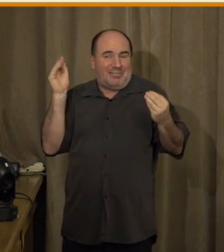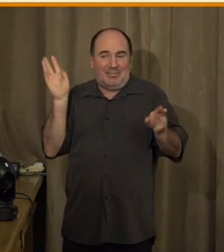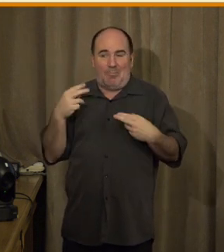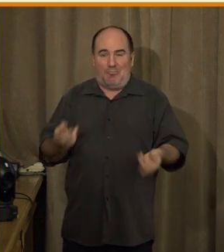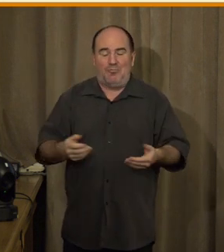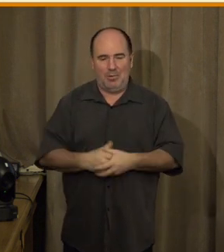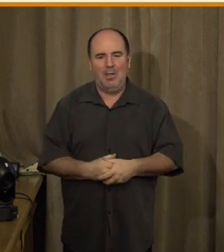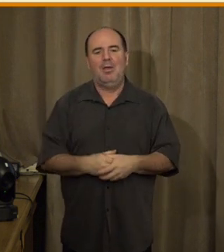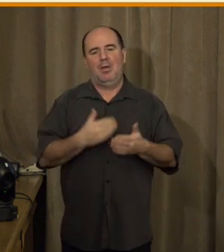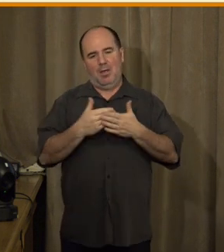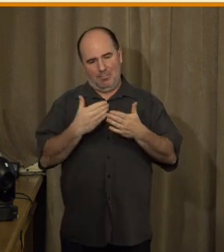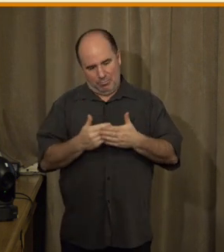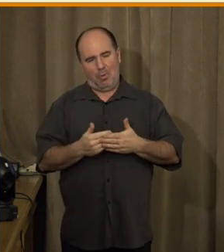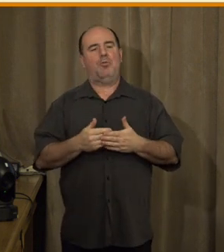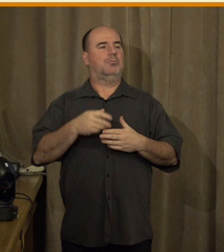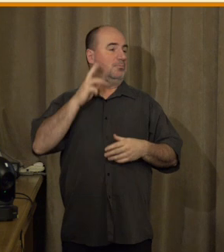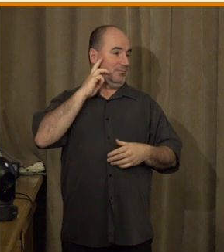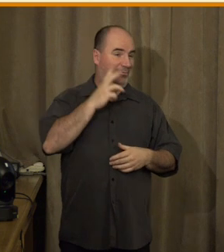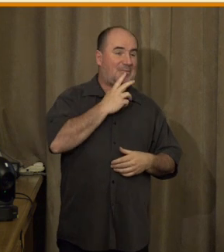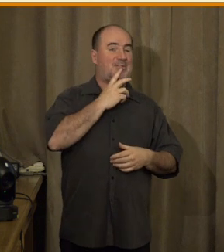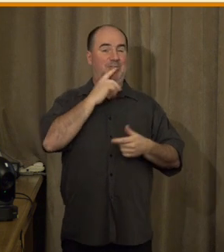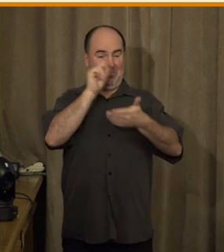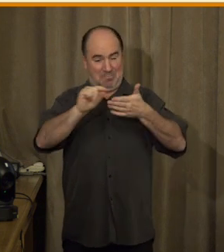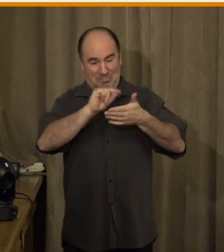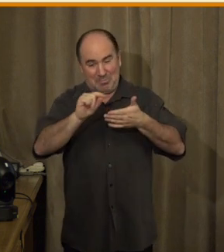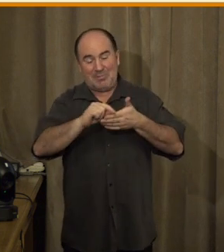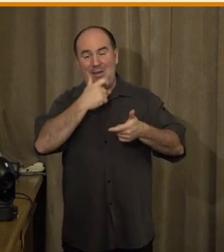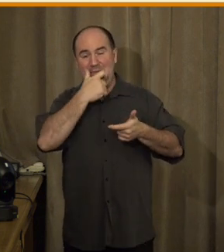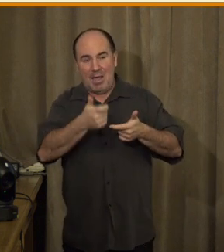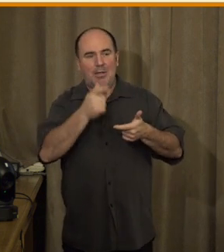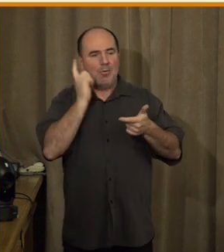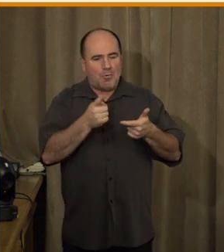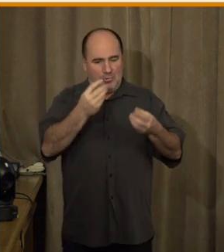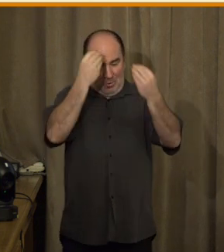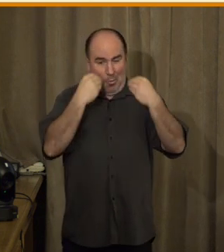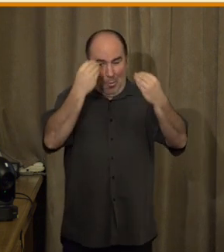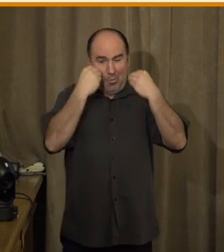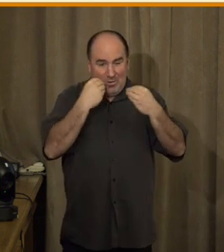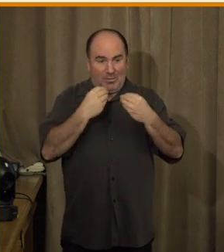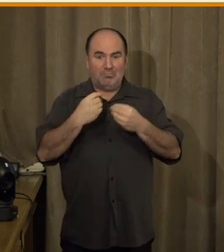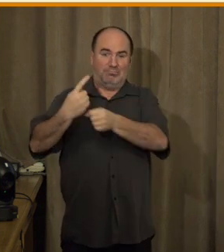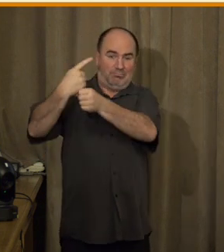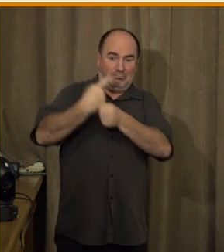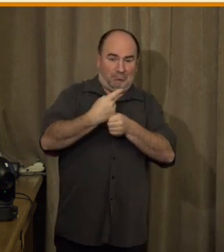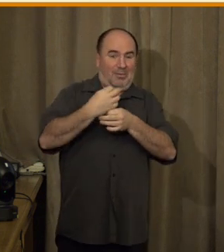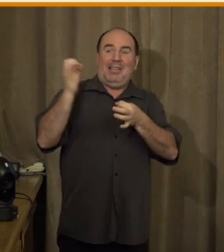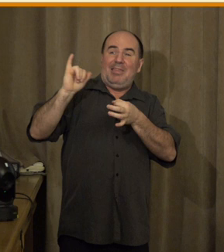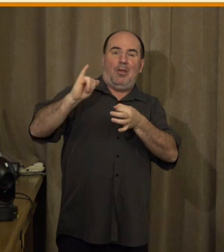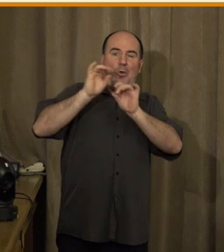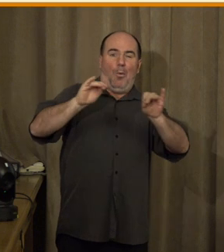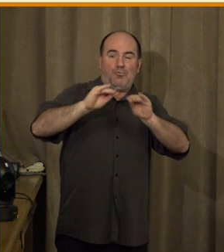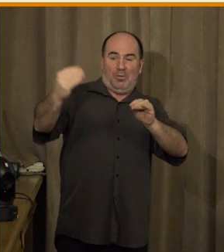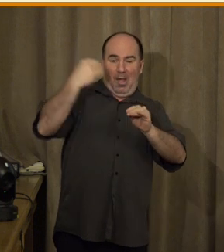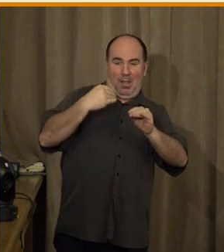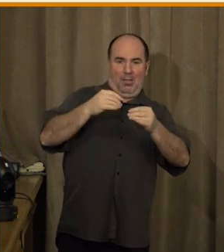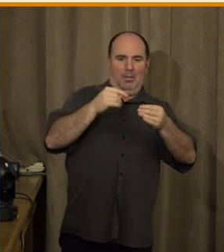psanou, tedy pro ně smyslově přístupnou, musí učit řízeným učením. A když si uvědomíme, kolik z nás